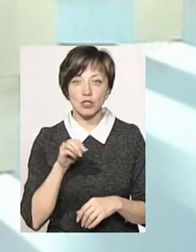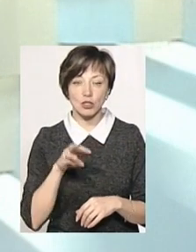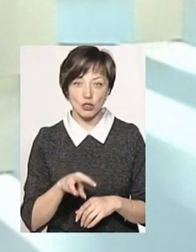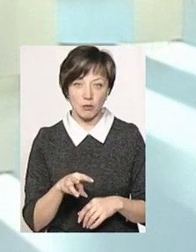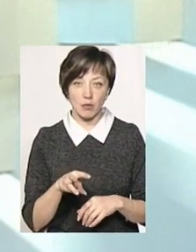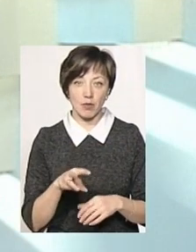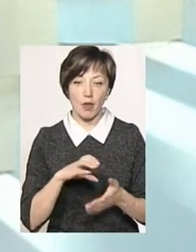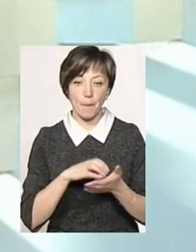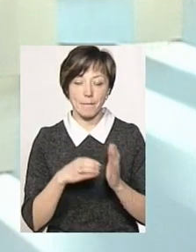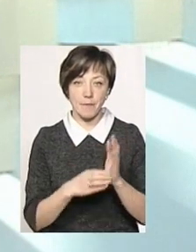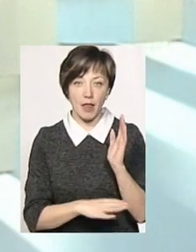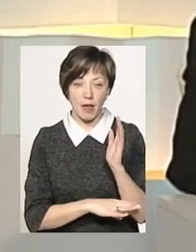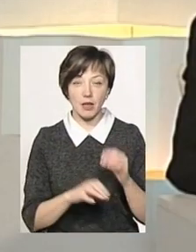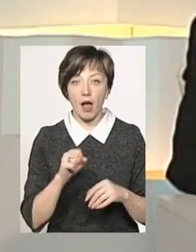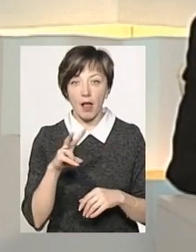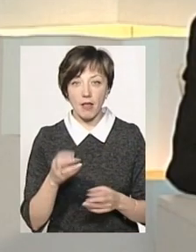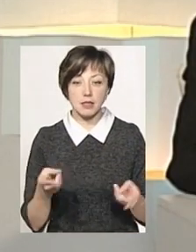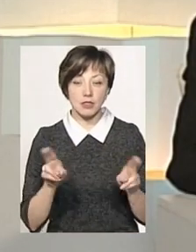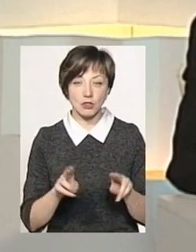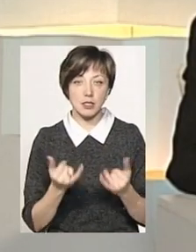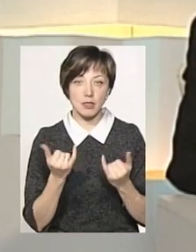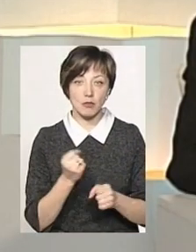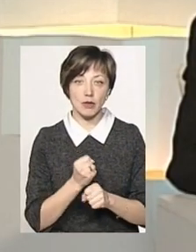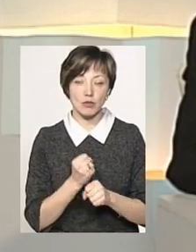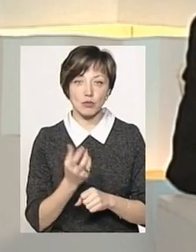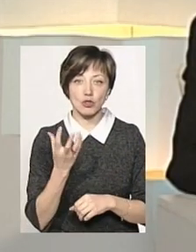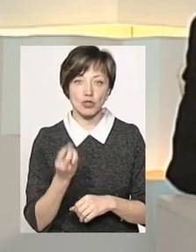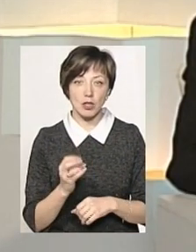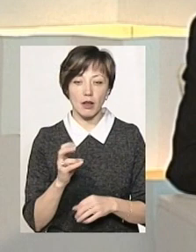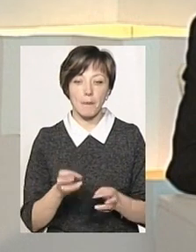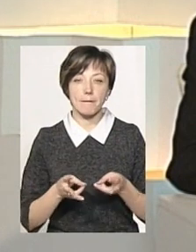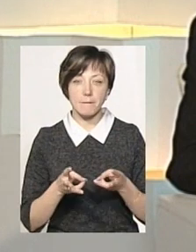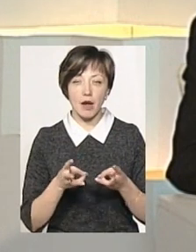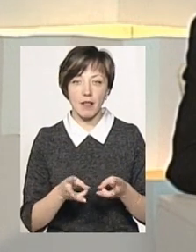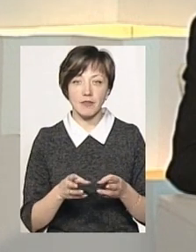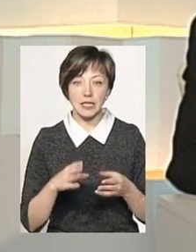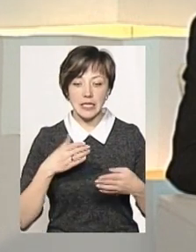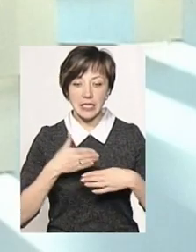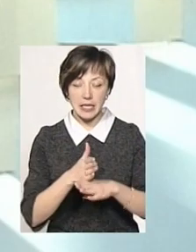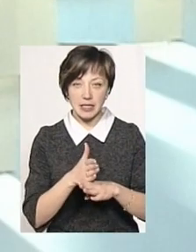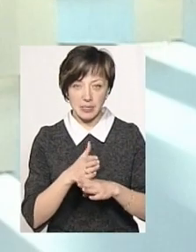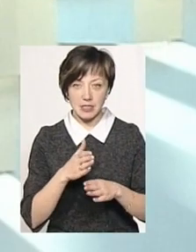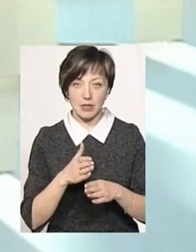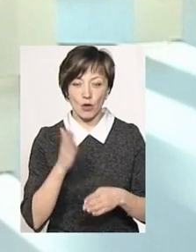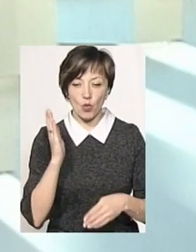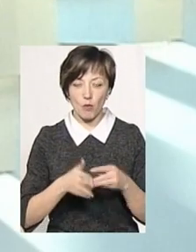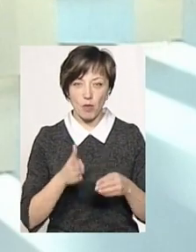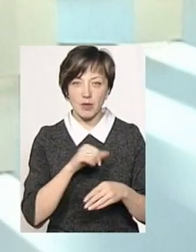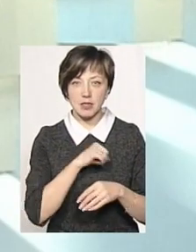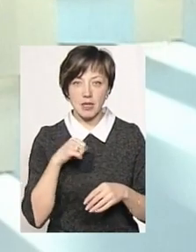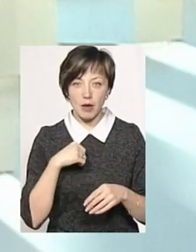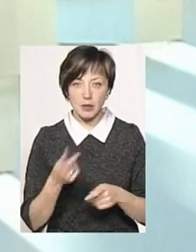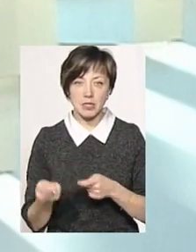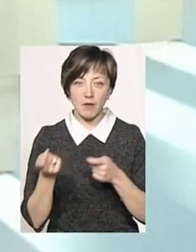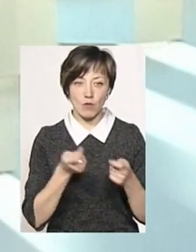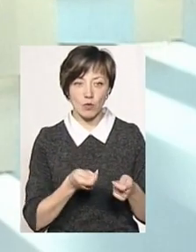на газу, ніж на пелетах. Але ми залишаємось, зараз працюємо ще на паливній трісці. Тобто, рубаємо і саме його